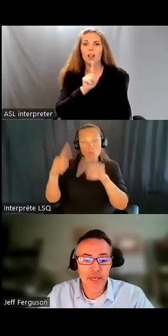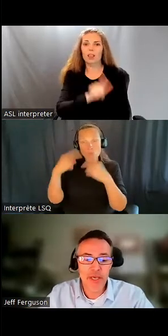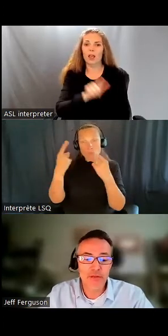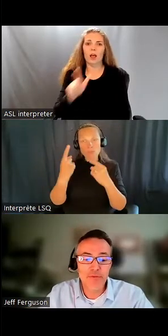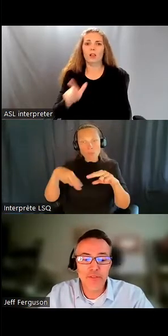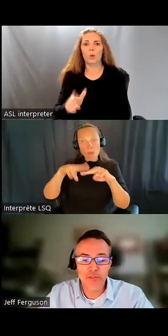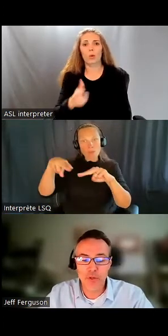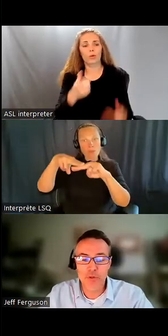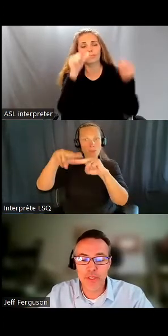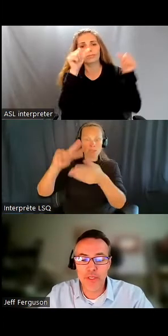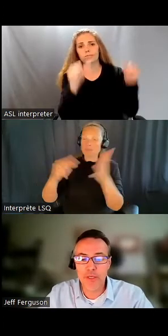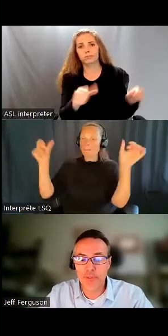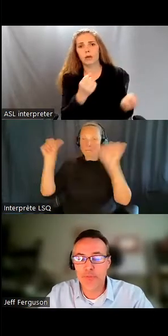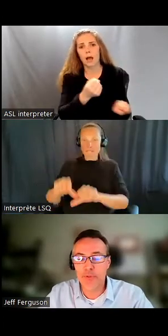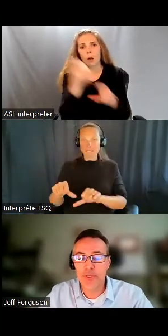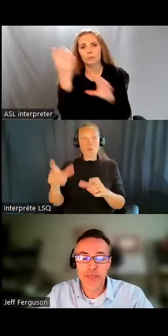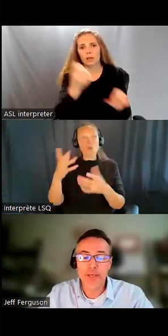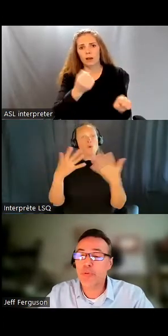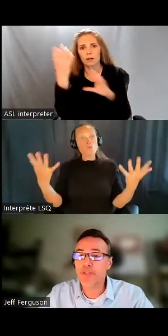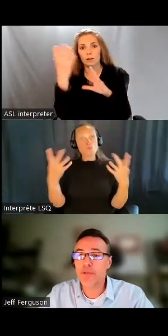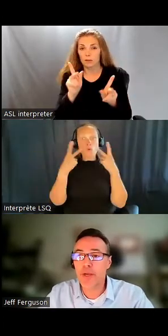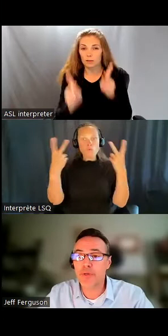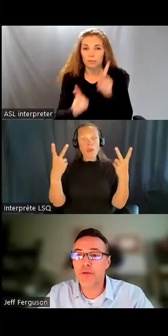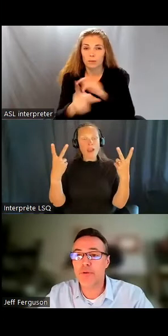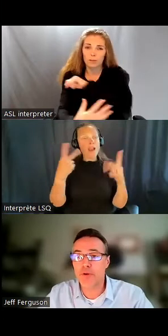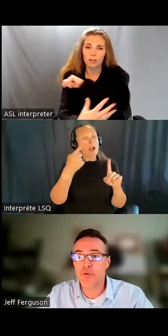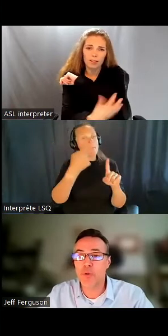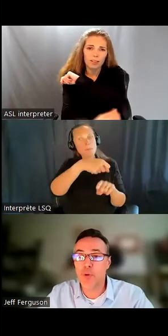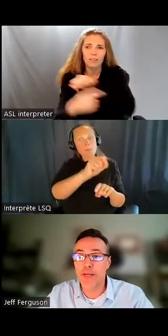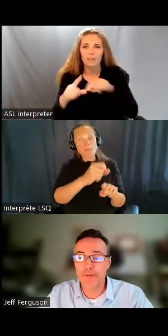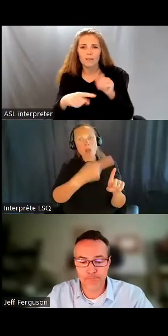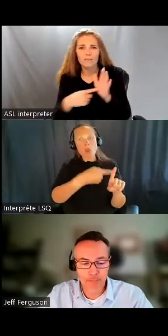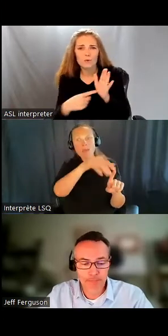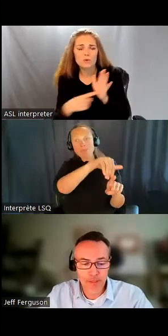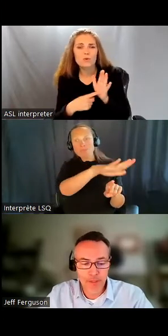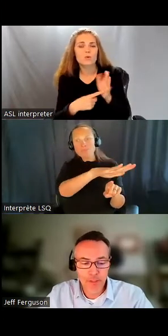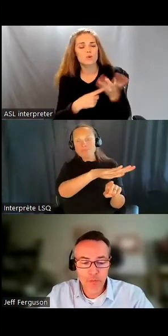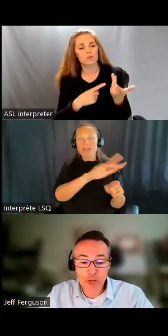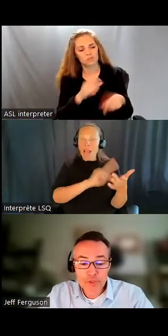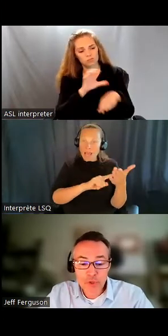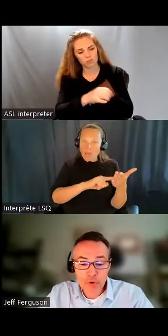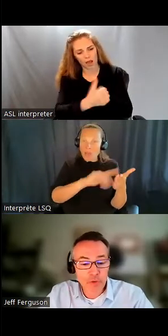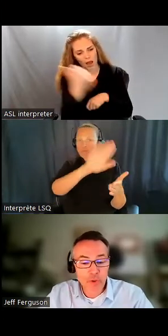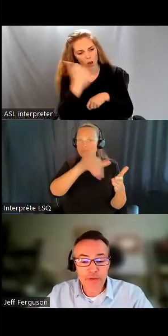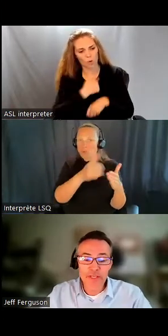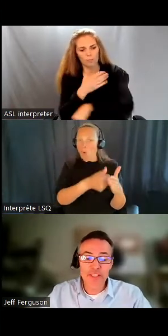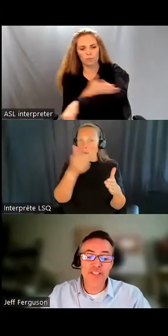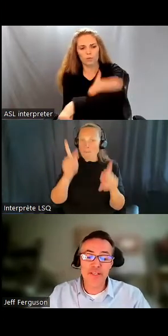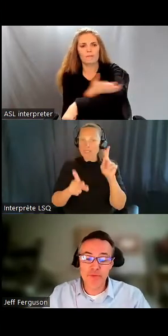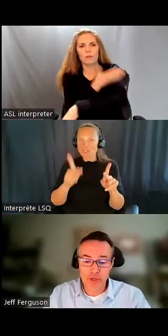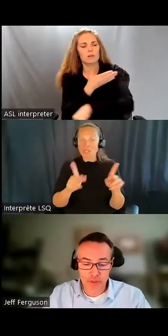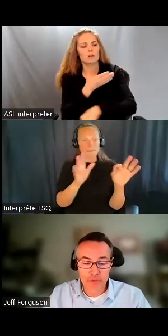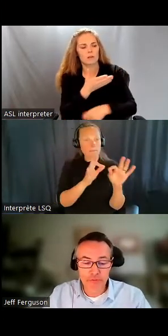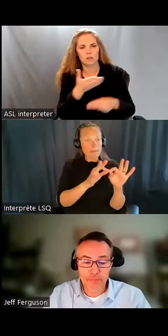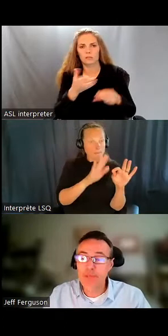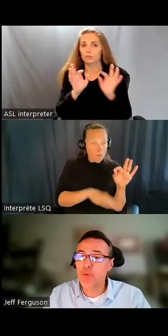aussi les rénovations où les propriétaires font des rénovations et remplacent les personnes ayant un loyer bas par des personnes